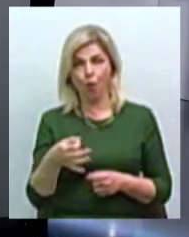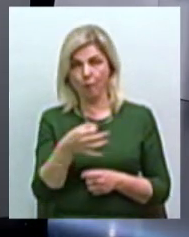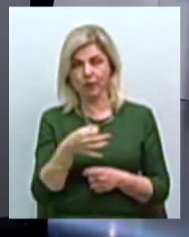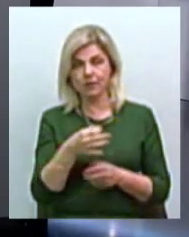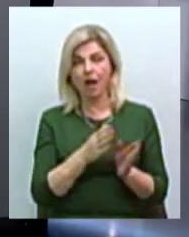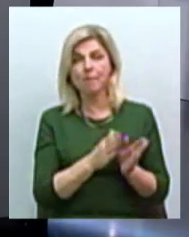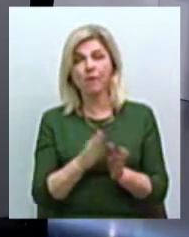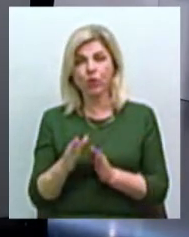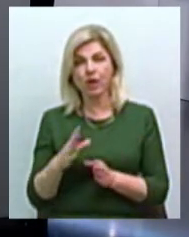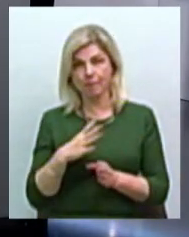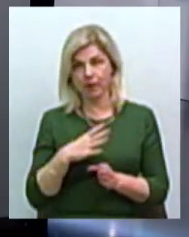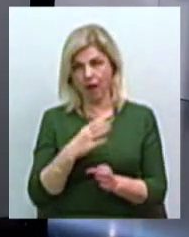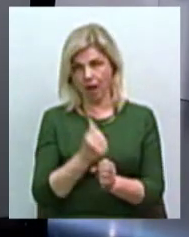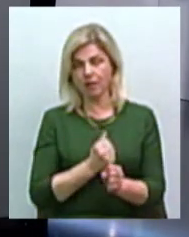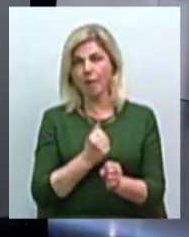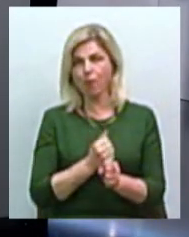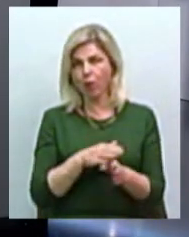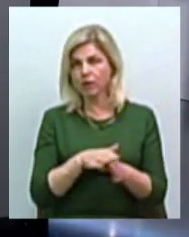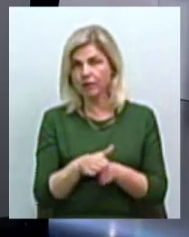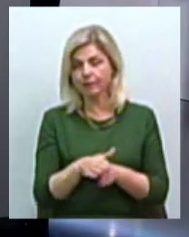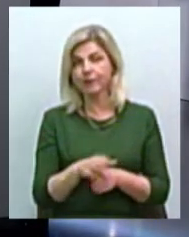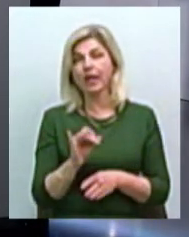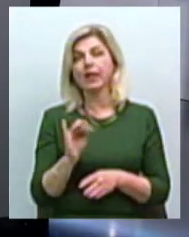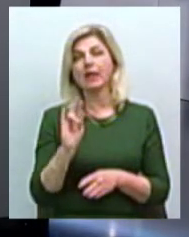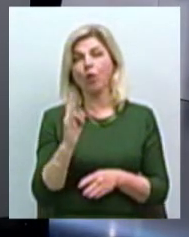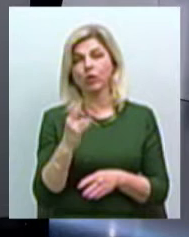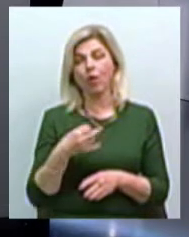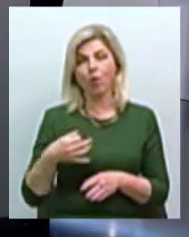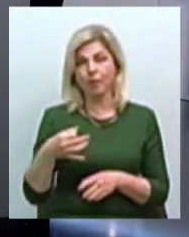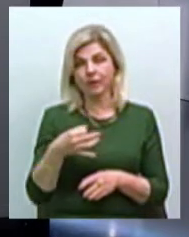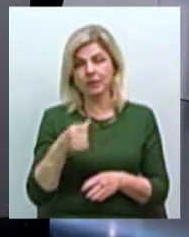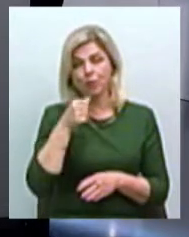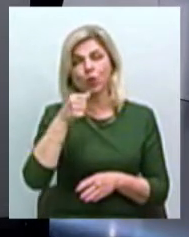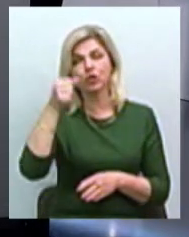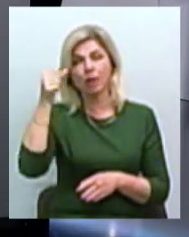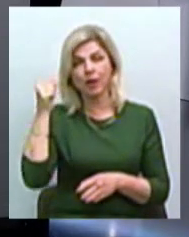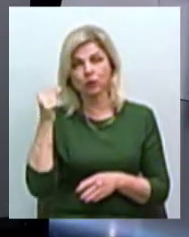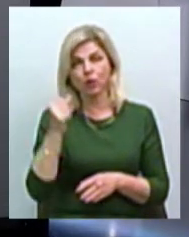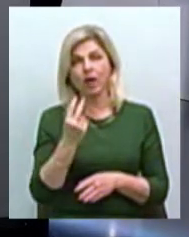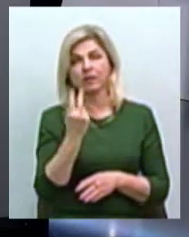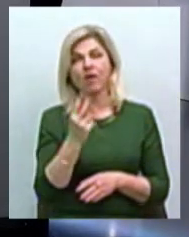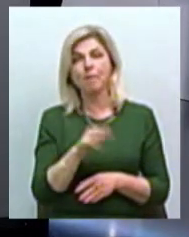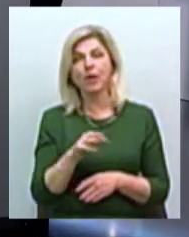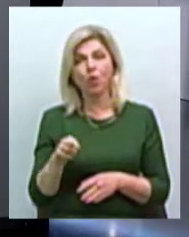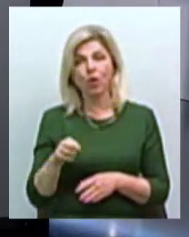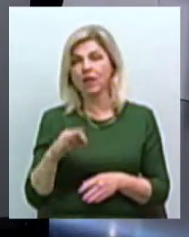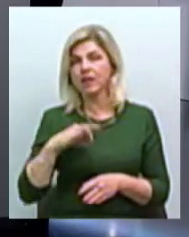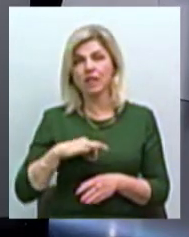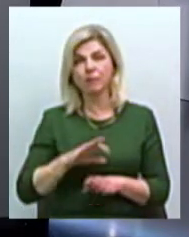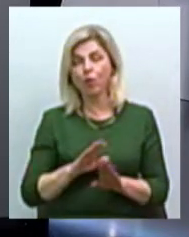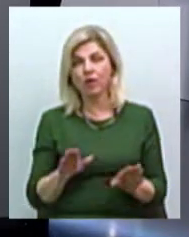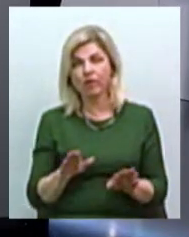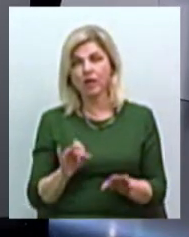отработаний. і то, що в Ніколаївській області в прошлом року 2 мільйона було неосвоєно і